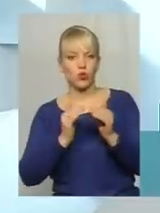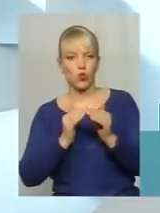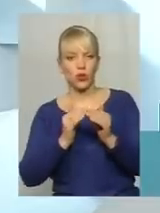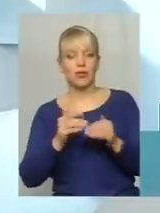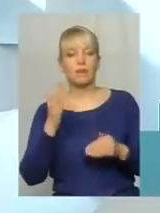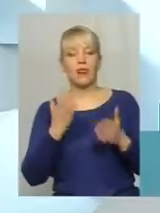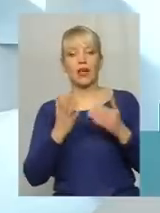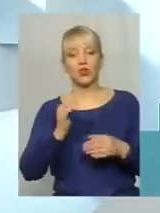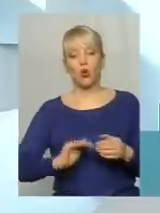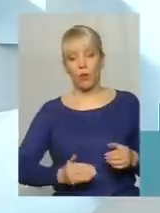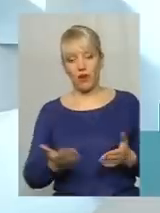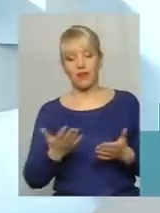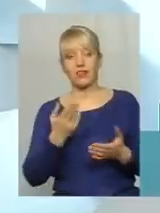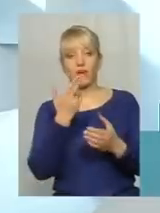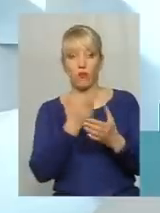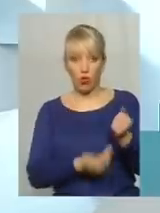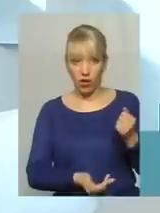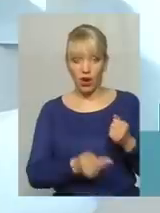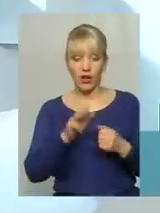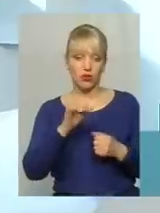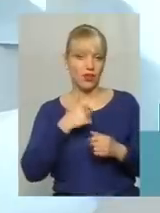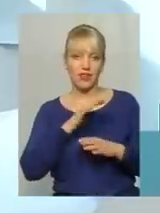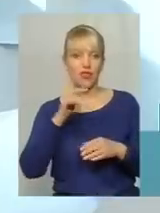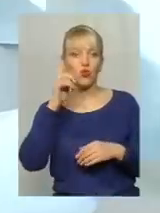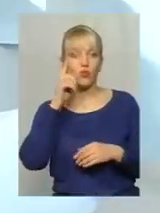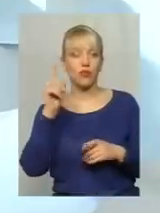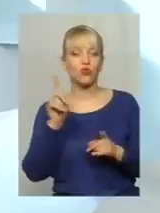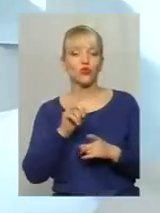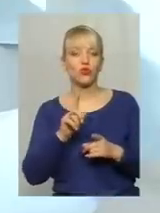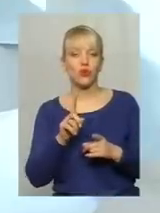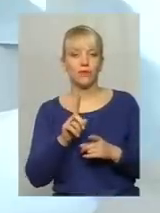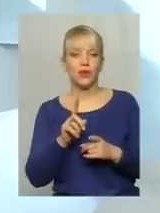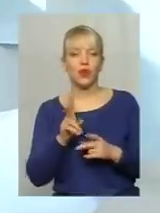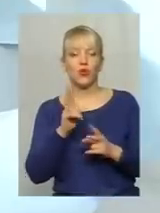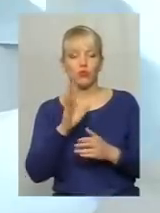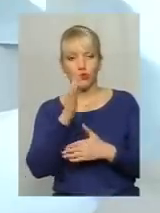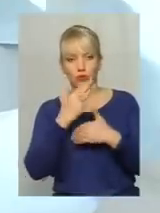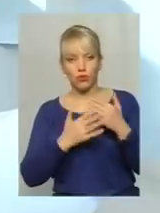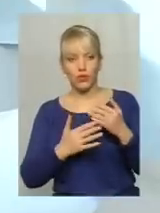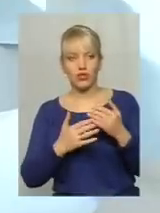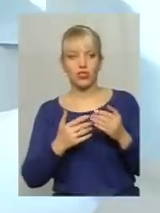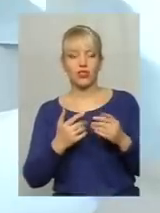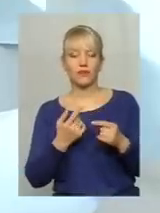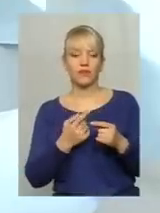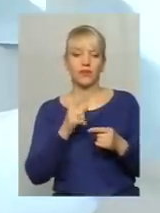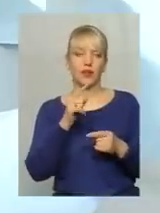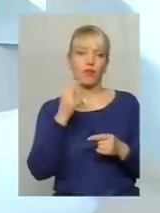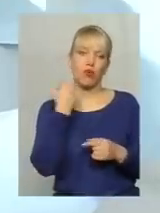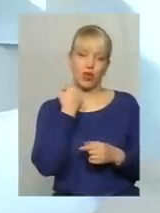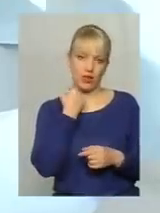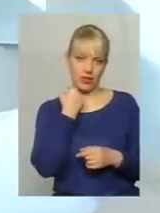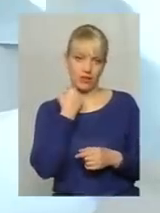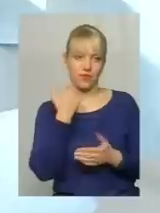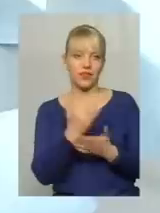компанія якась програє, то я не думаю, що вона комусь пробачить ті чи інші борги. Є